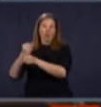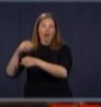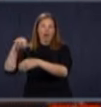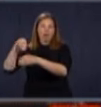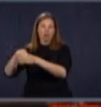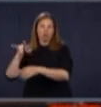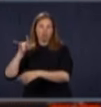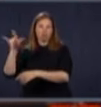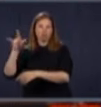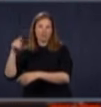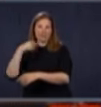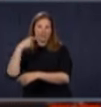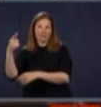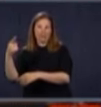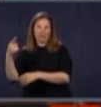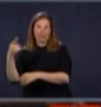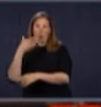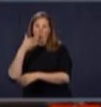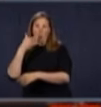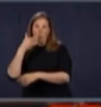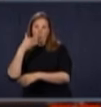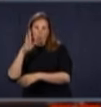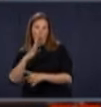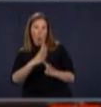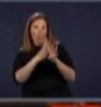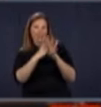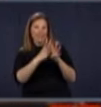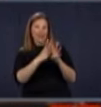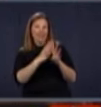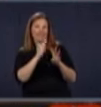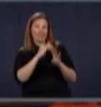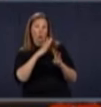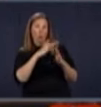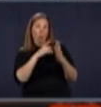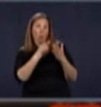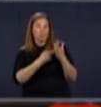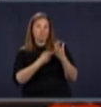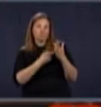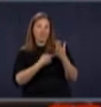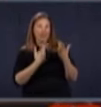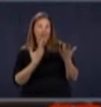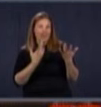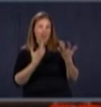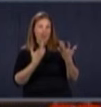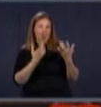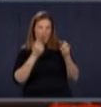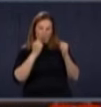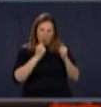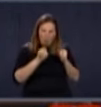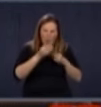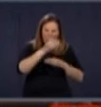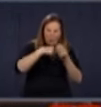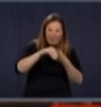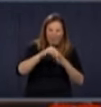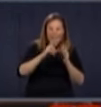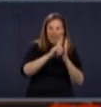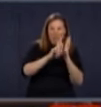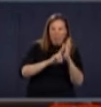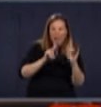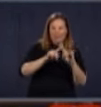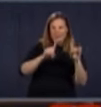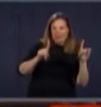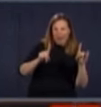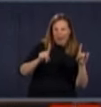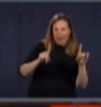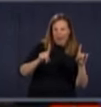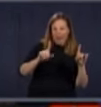indemnisés par ce fonds-là. Et moi, ce que j'aimerais savoir, c'est est-ce que vous allez changer les règles à la demande de l'industrie de voyage pour que les consommateurs ne soient pas indemnisés